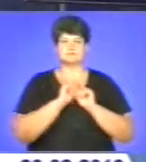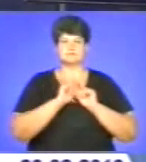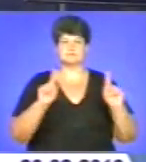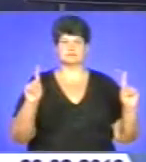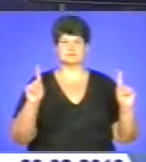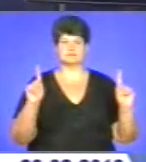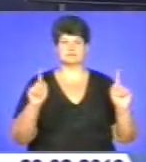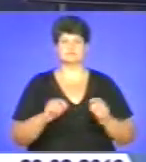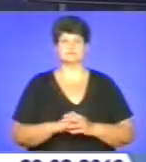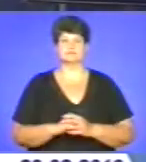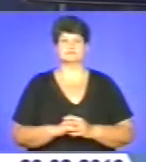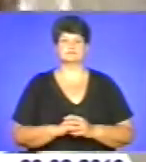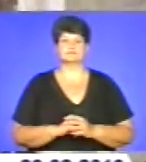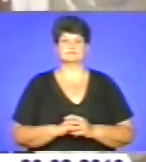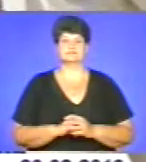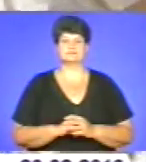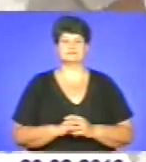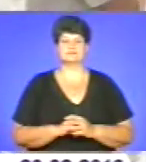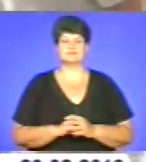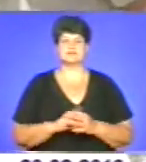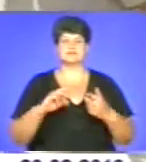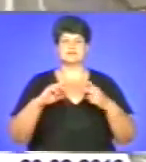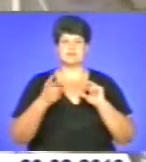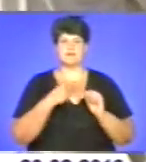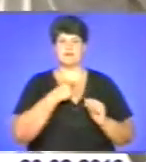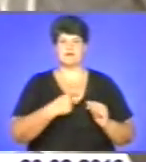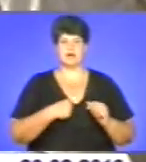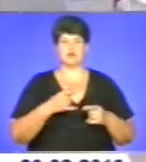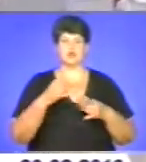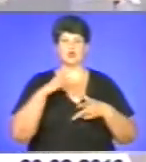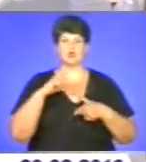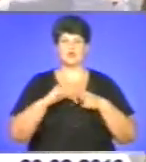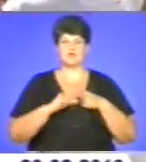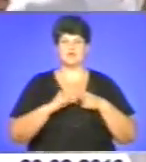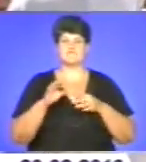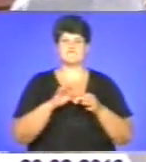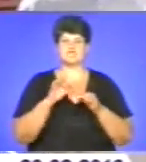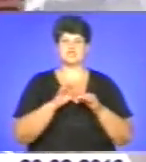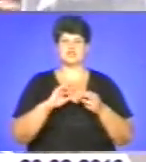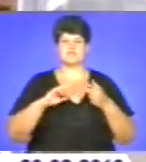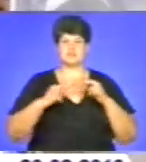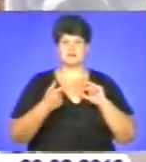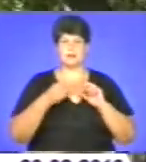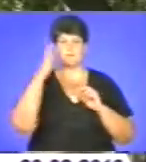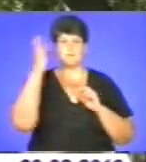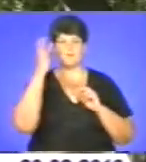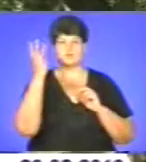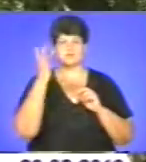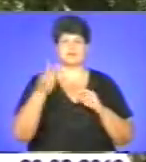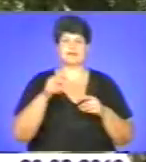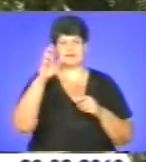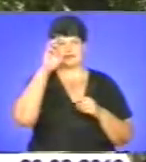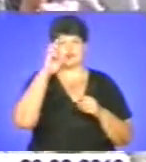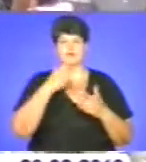знімальна група. Замість кроваток і костюмів – вишиванка. Посли іноземних країн, державні та громадські